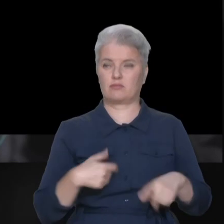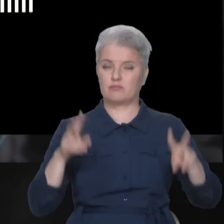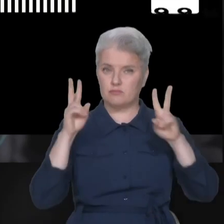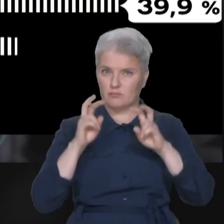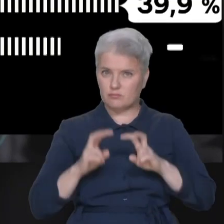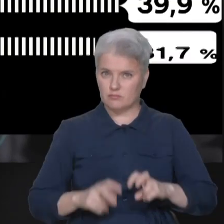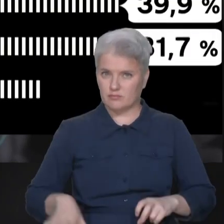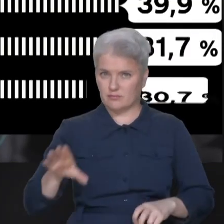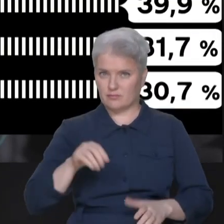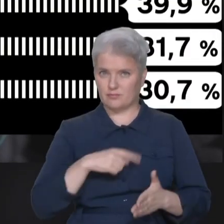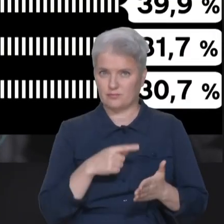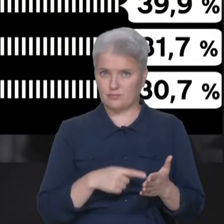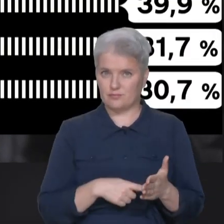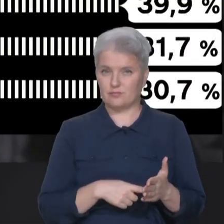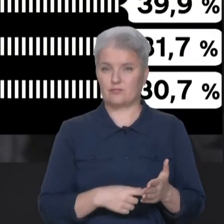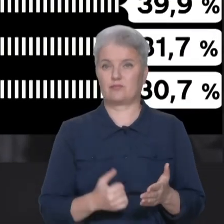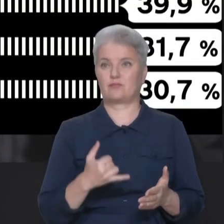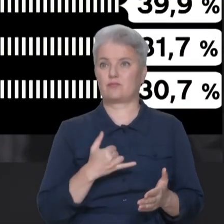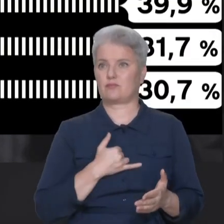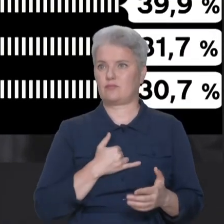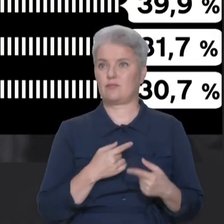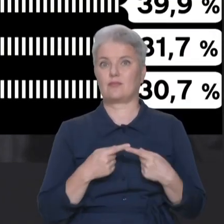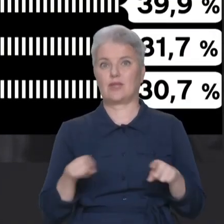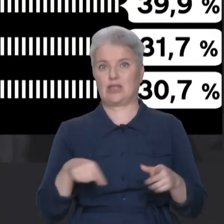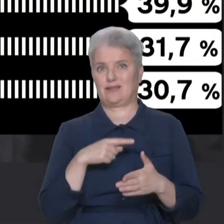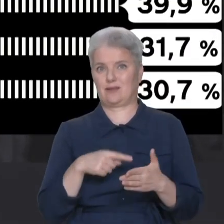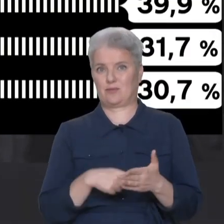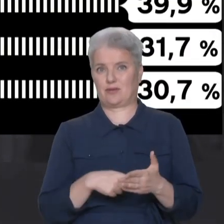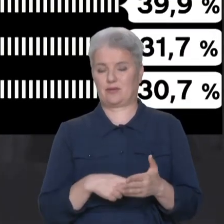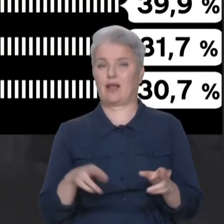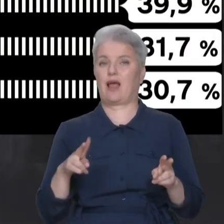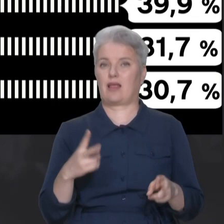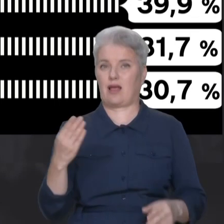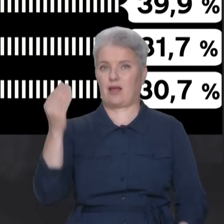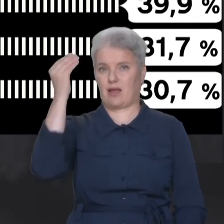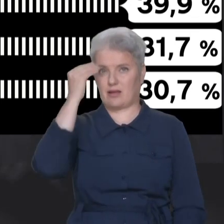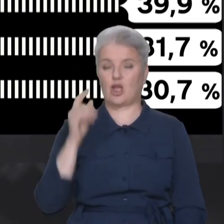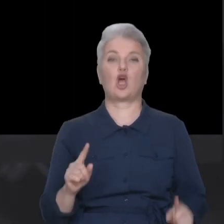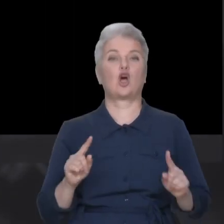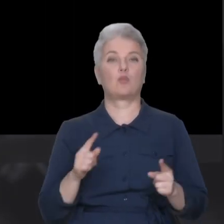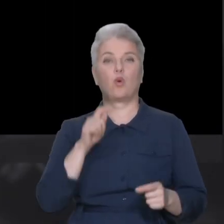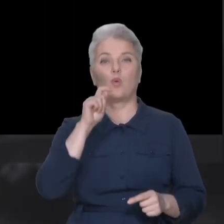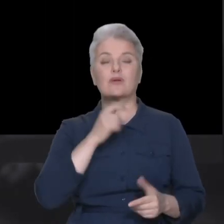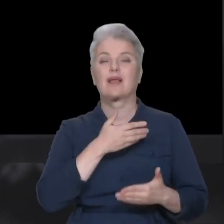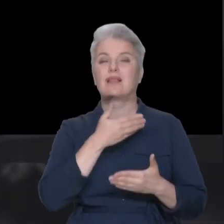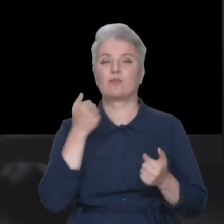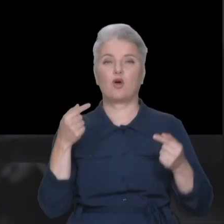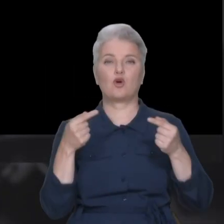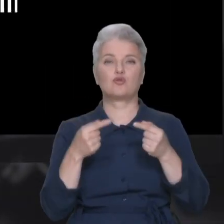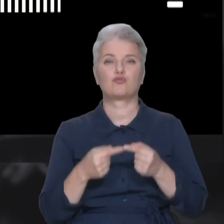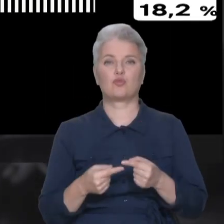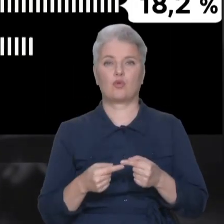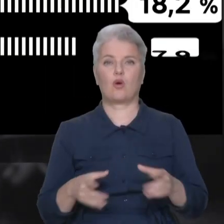всі ці питання, в мене виникло інше запитання. Як гадаєте, чому українці не мають чіткого